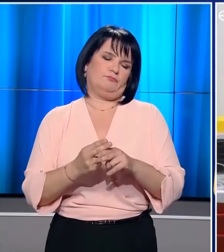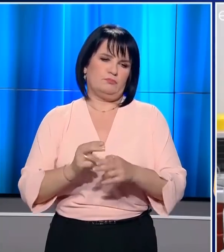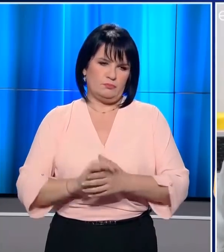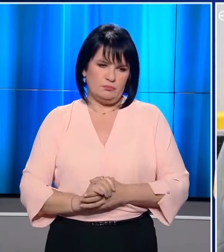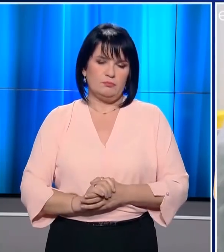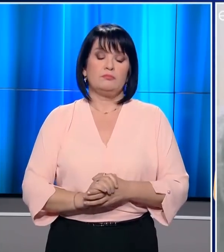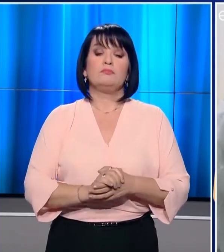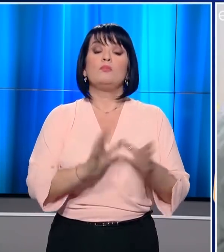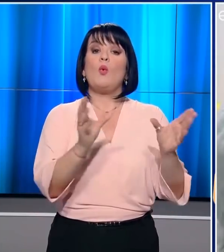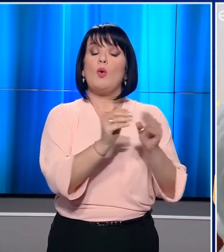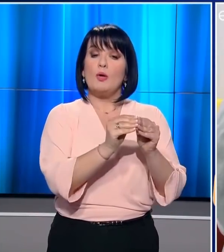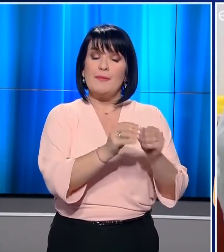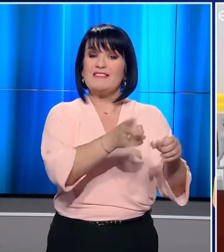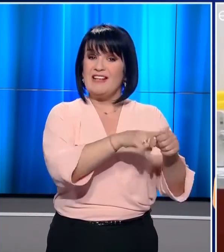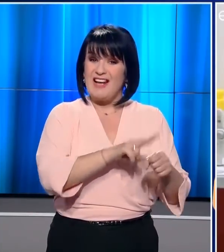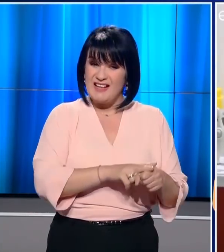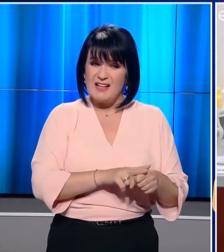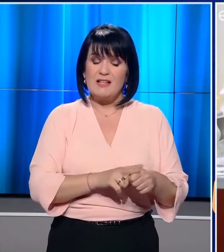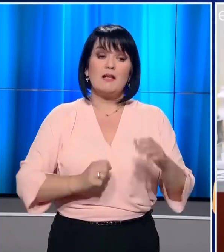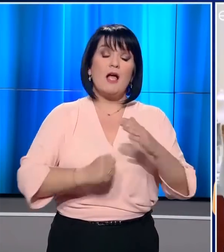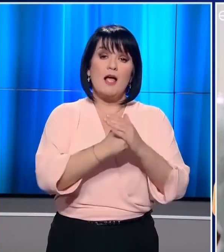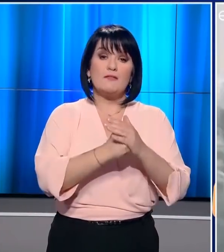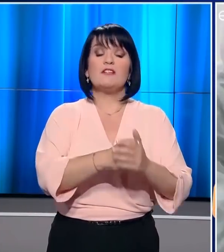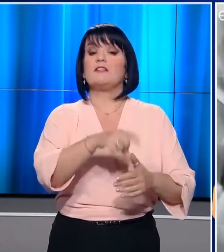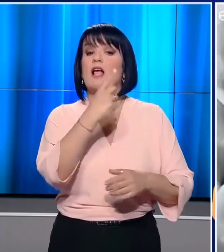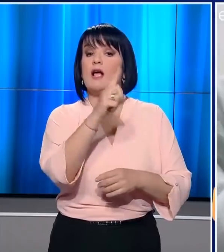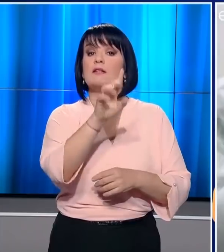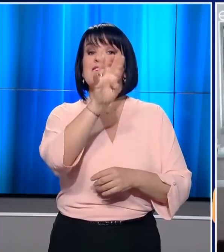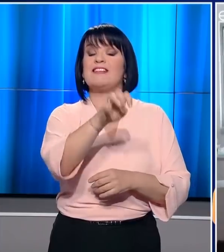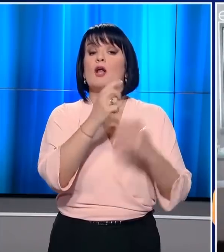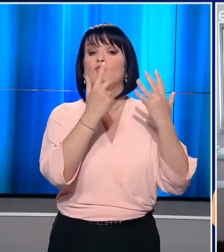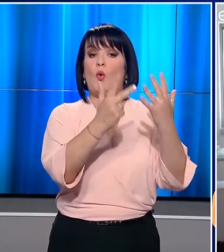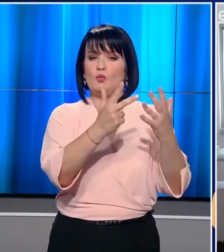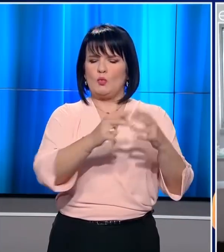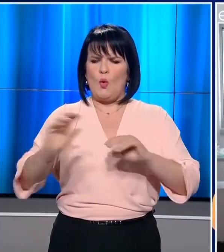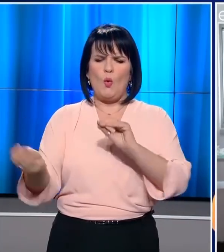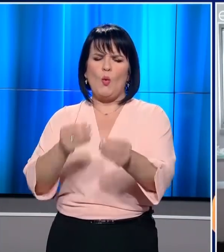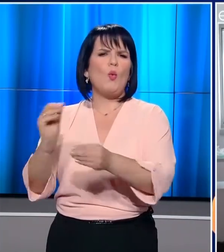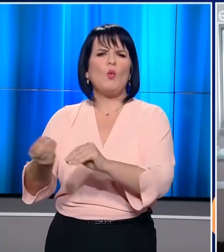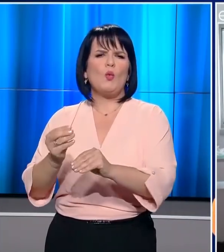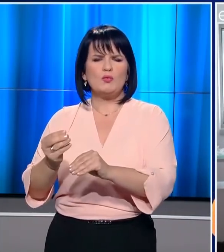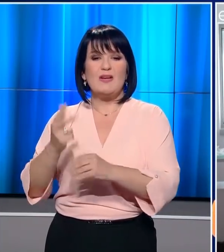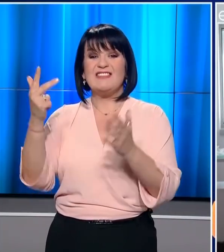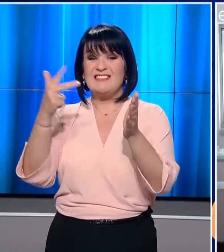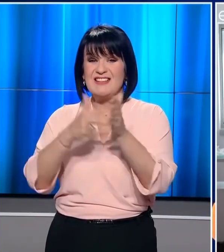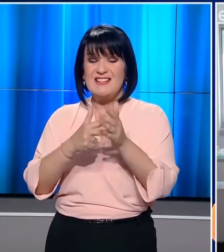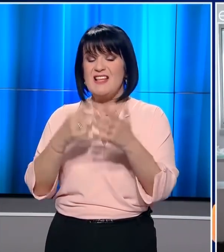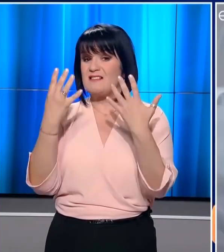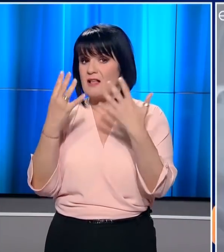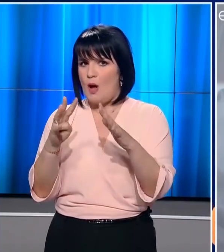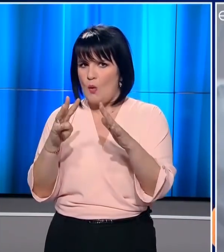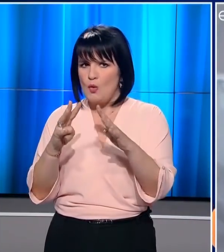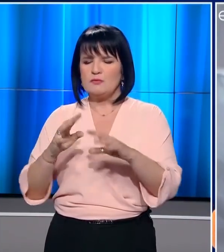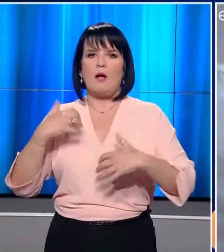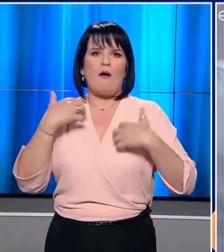που οι νεκροί στην Ιταλία από τον κορονοϊό έχουν φτάσει τους 148 και τα κρούσματα αγγίζουν τα 3900,